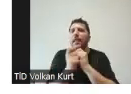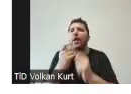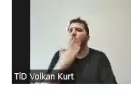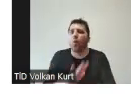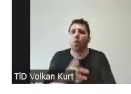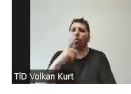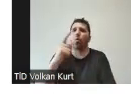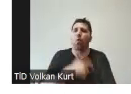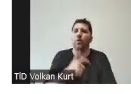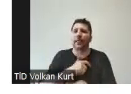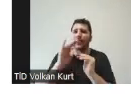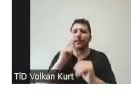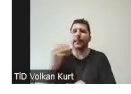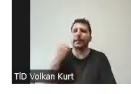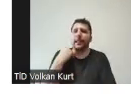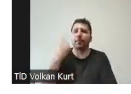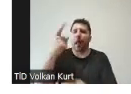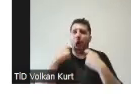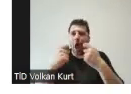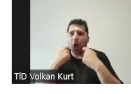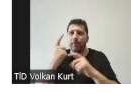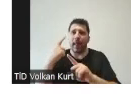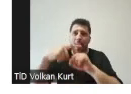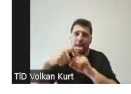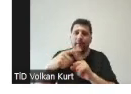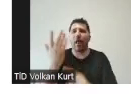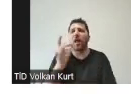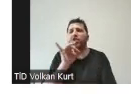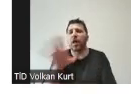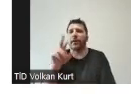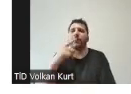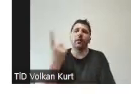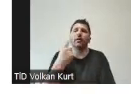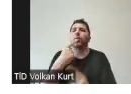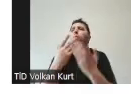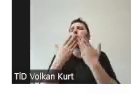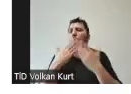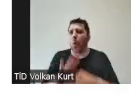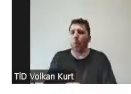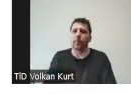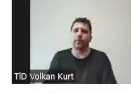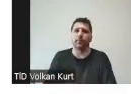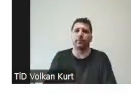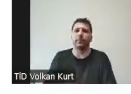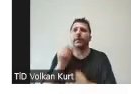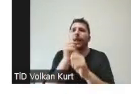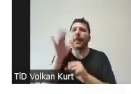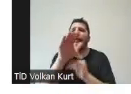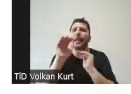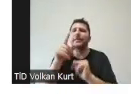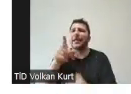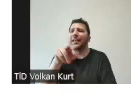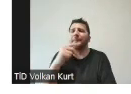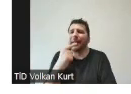desteğin özgü yeni bir harcama kalemi eklemek veya çıkartmak gibi bir şey söz konusu değil. Genel destekte olduğu gibi